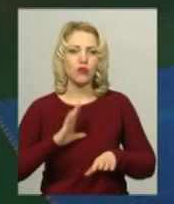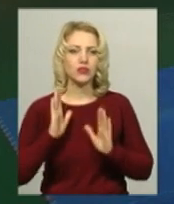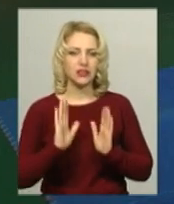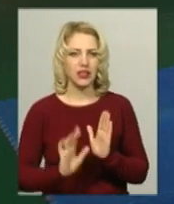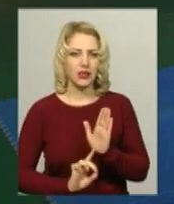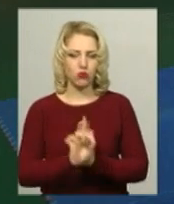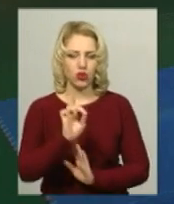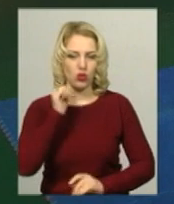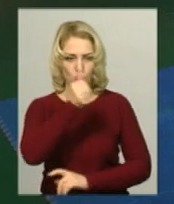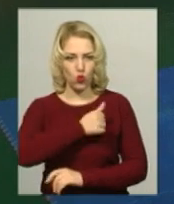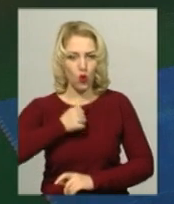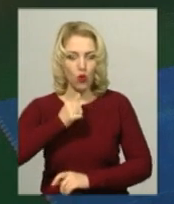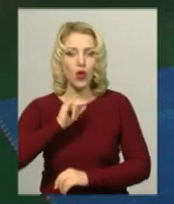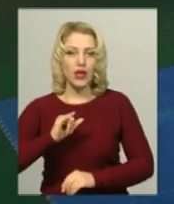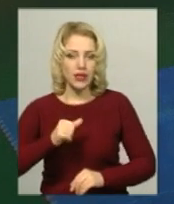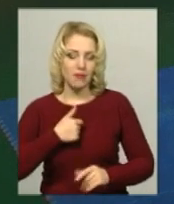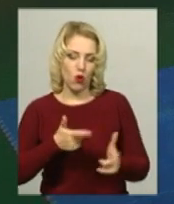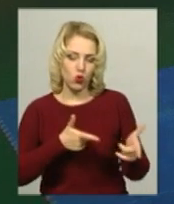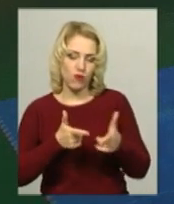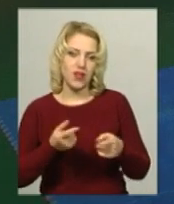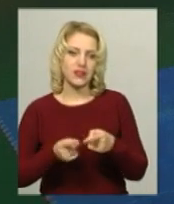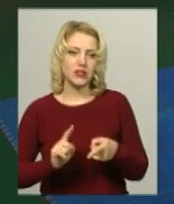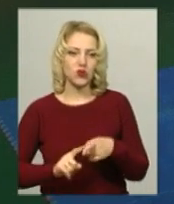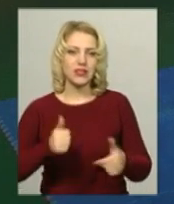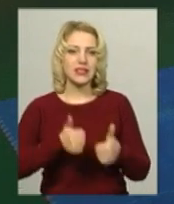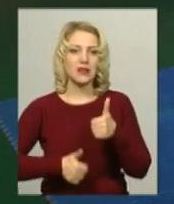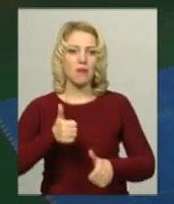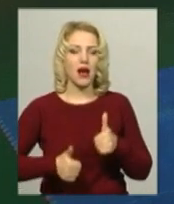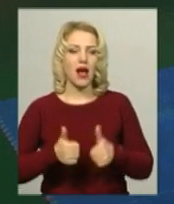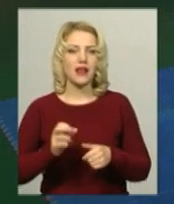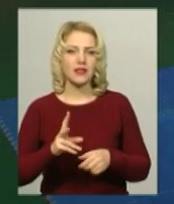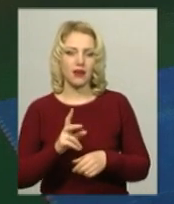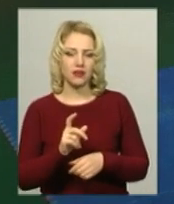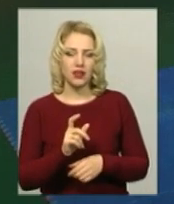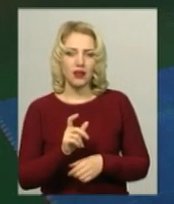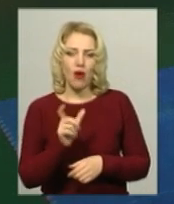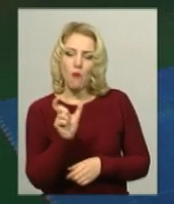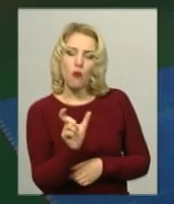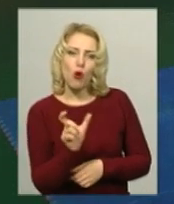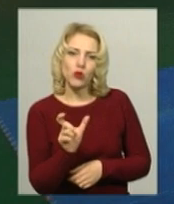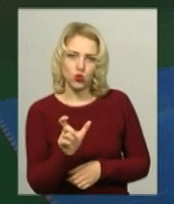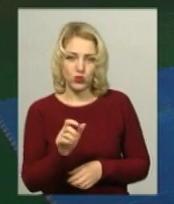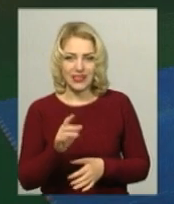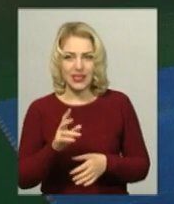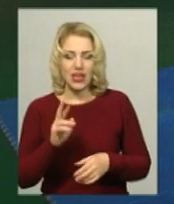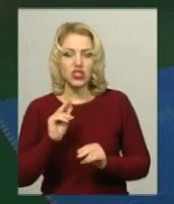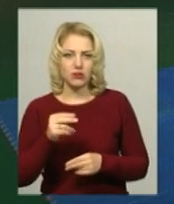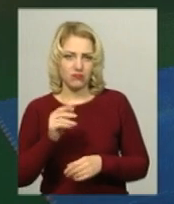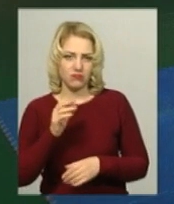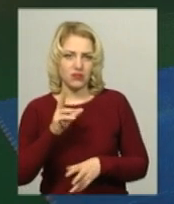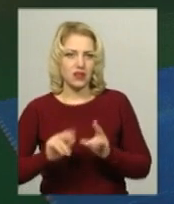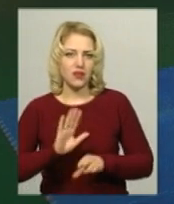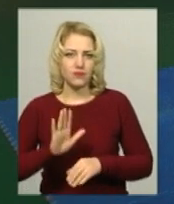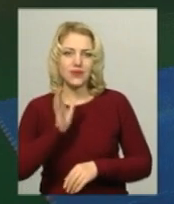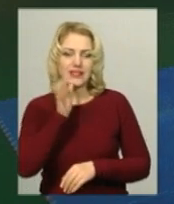початок року і ми готувалися до цих змагань як переміжутичних, до більш серйозних змагань. Тому